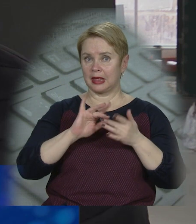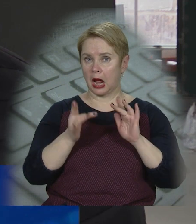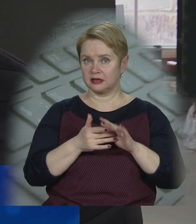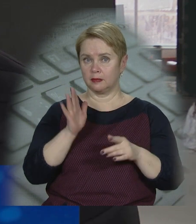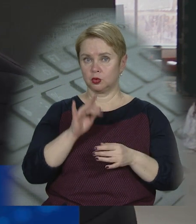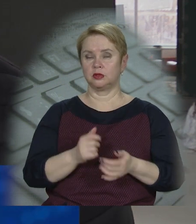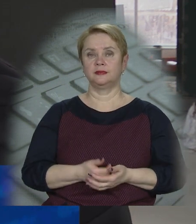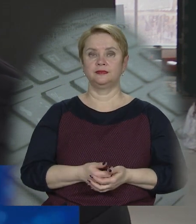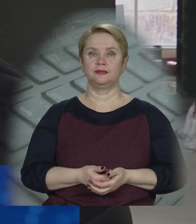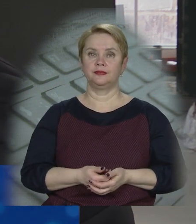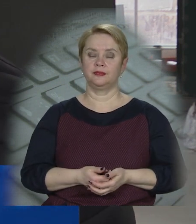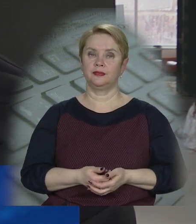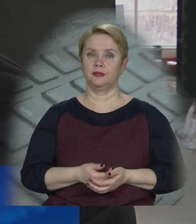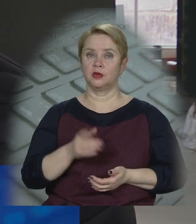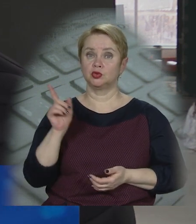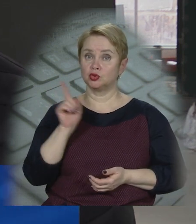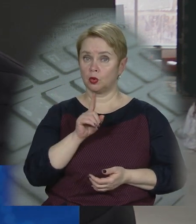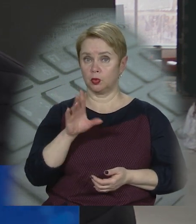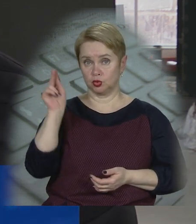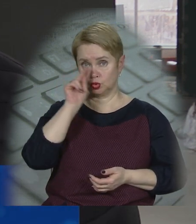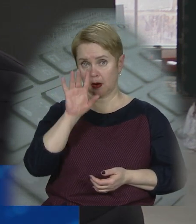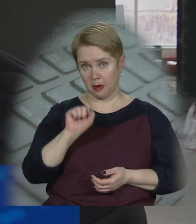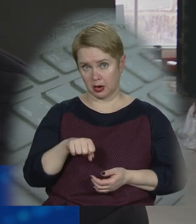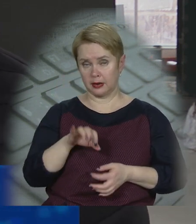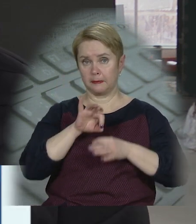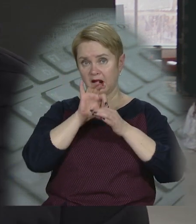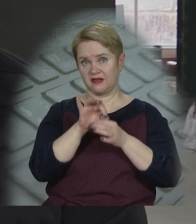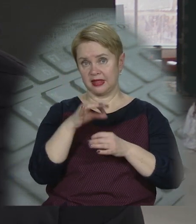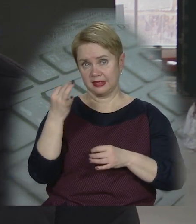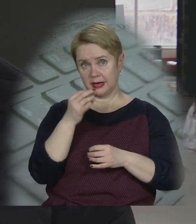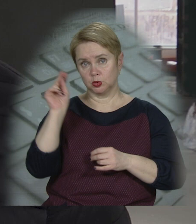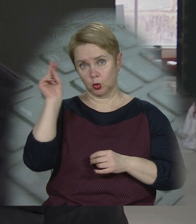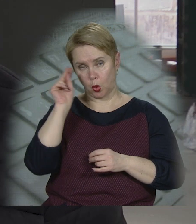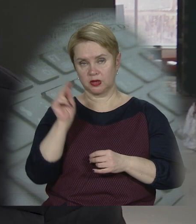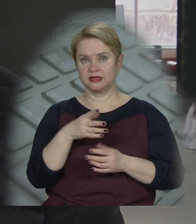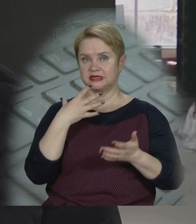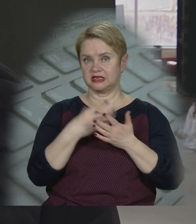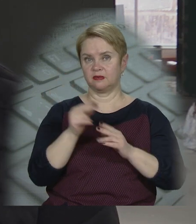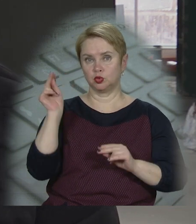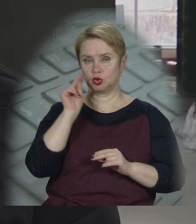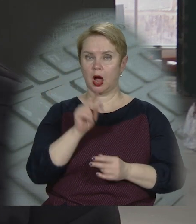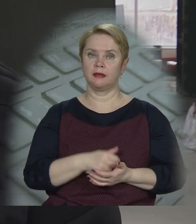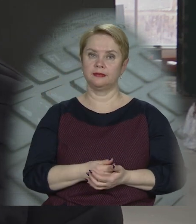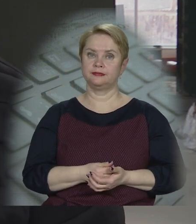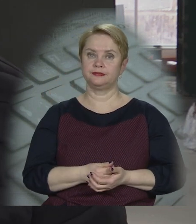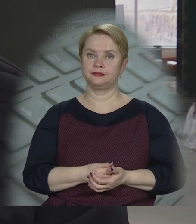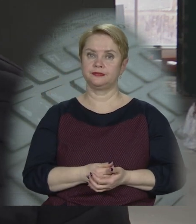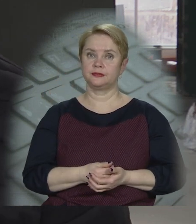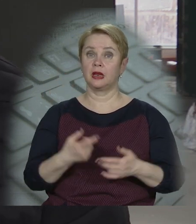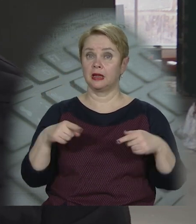в якій буде підведений інтернет, щоб вчителя могли проводити цікаві уроки зі своїми учениками.